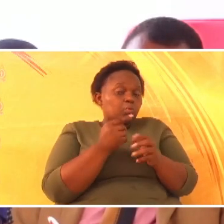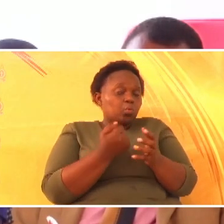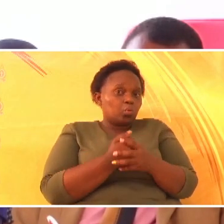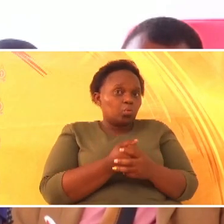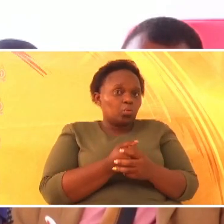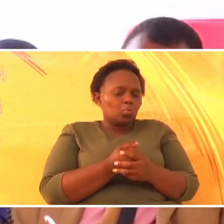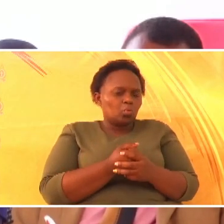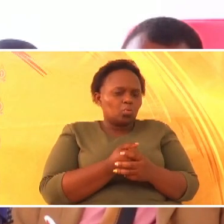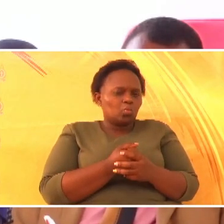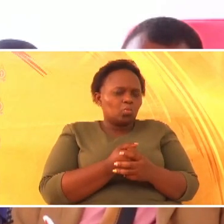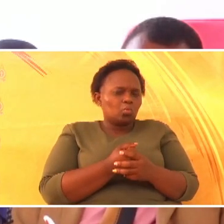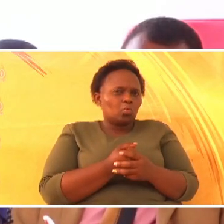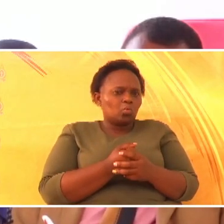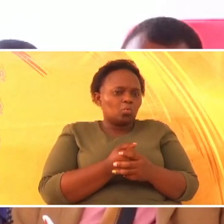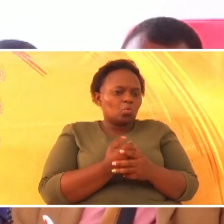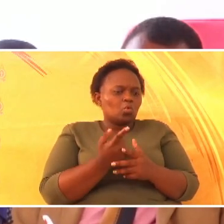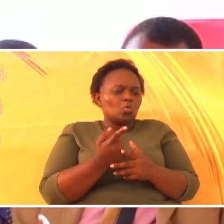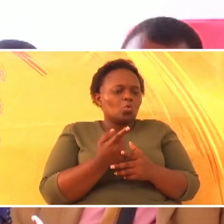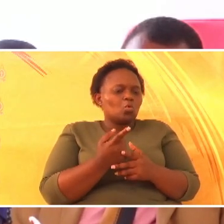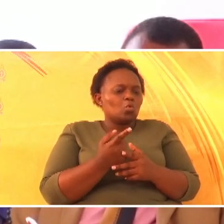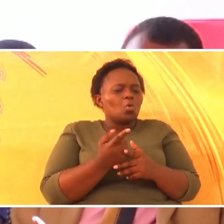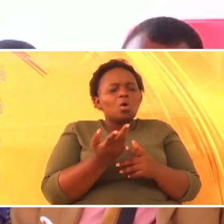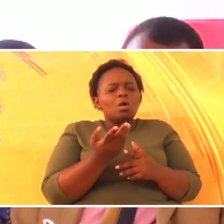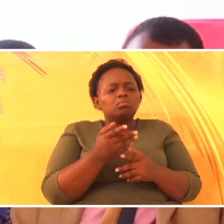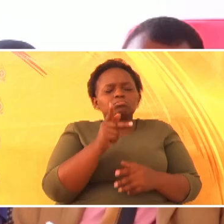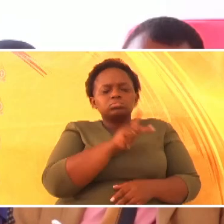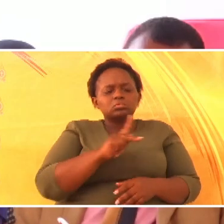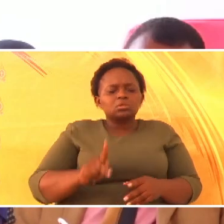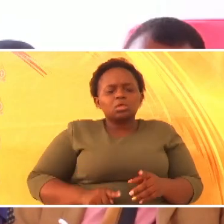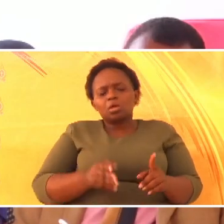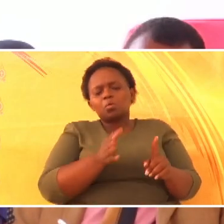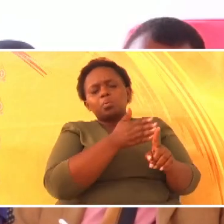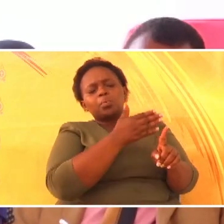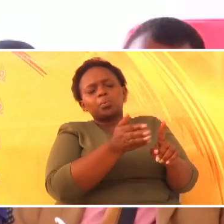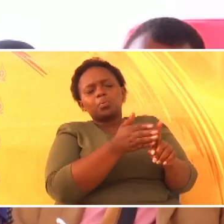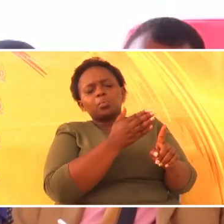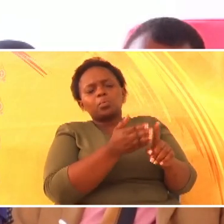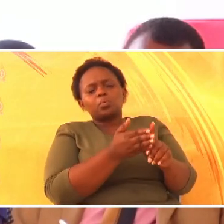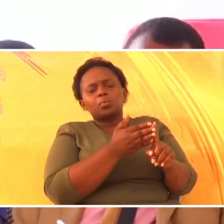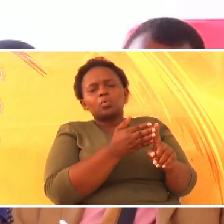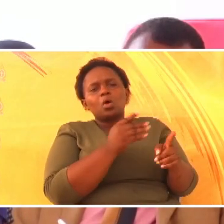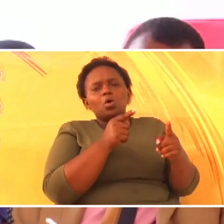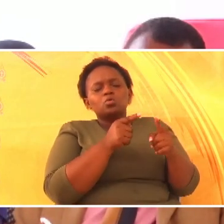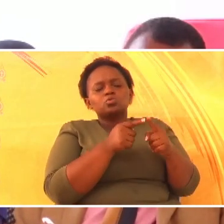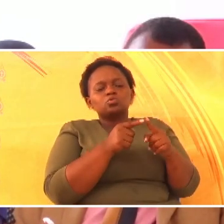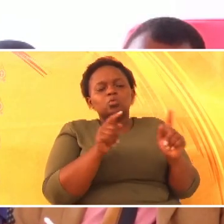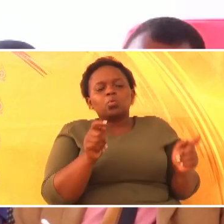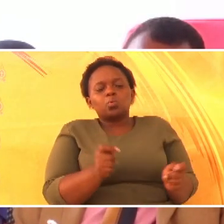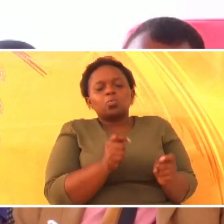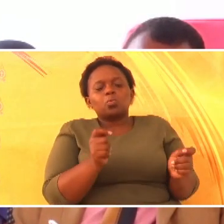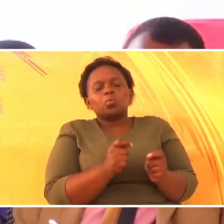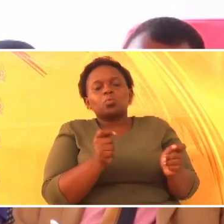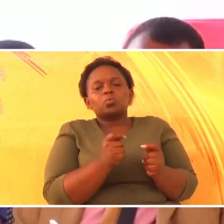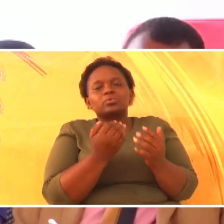aliyambiwa na mfaume, awarogi, watu wa Israel.